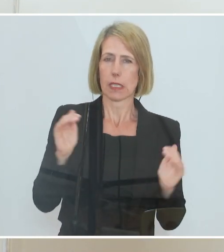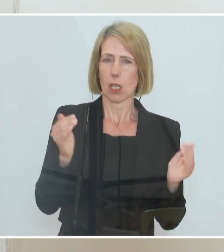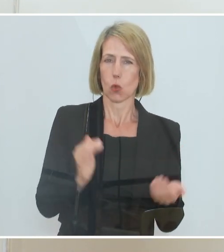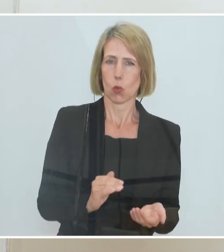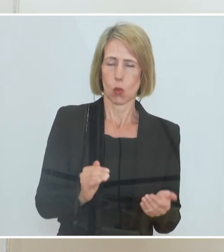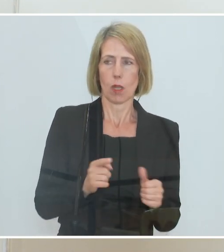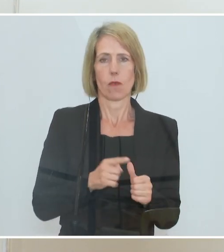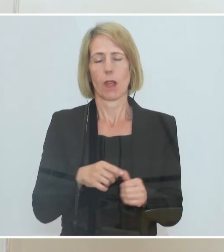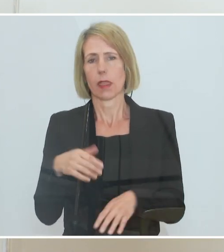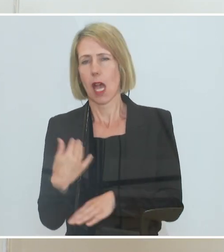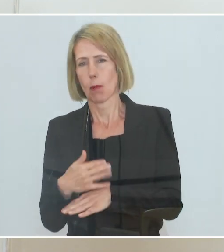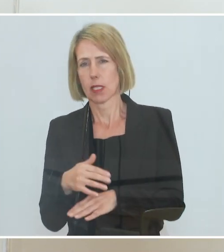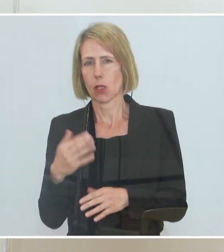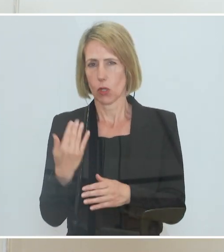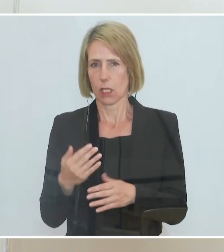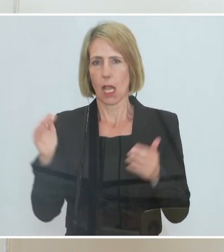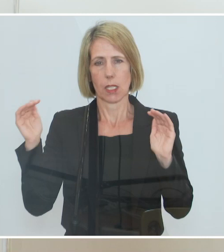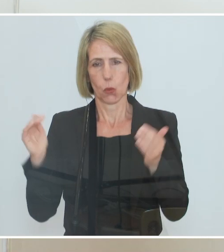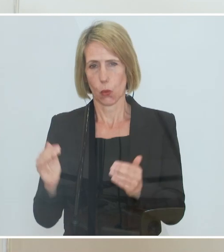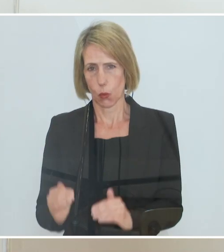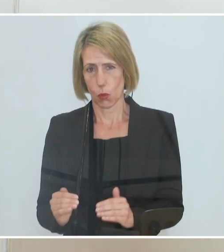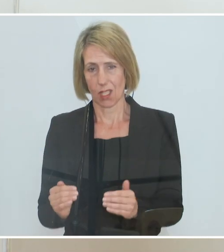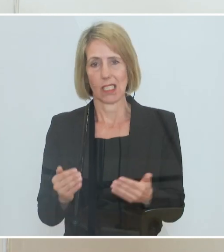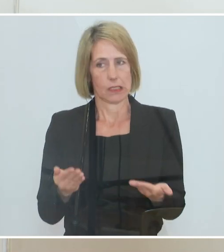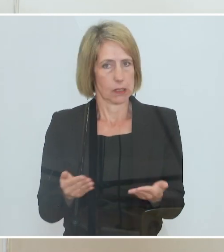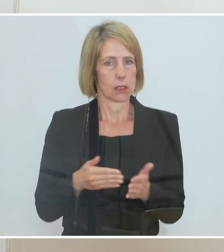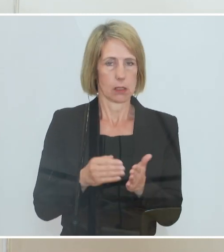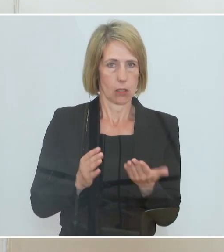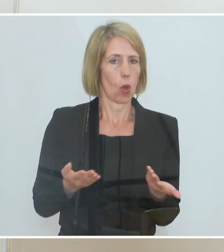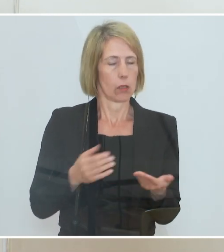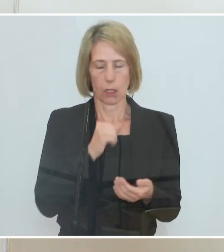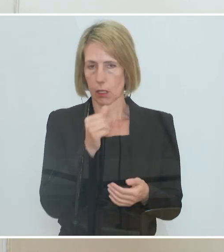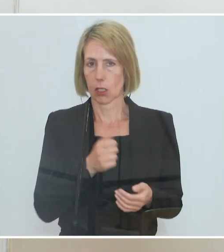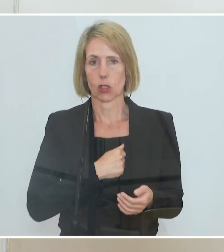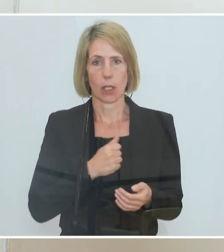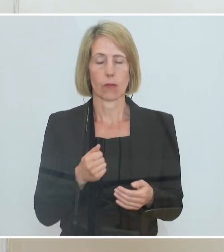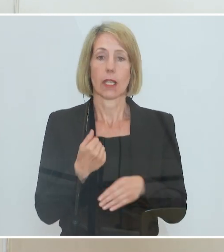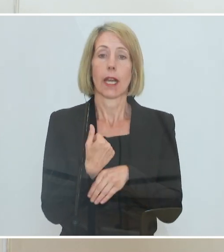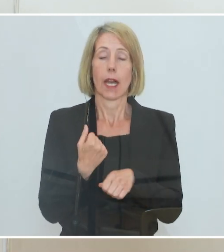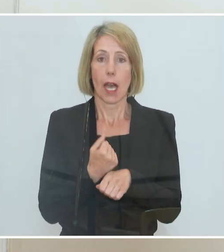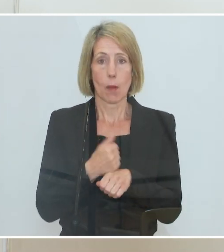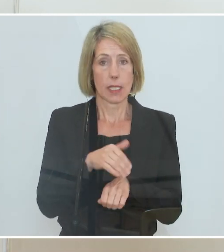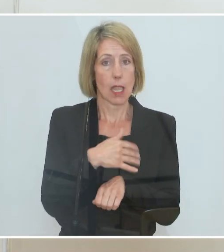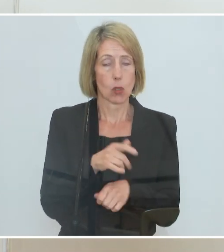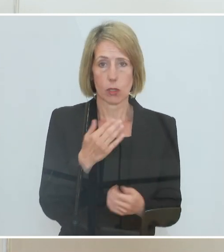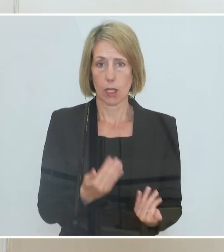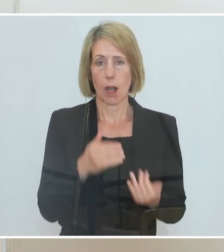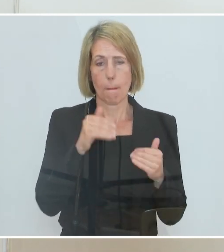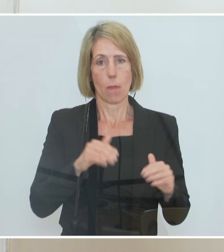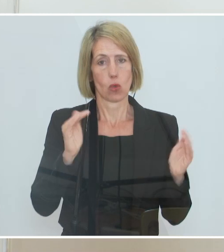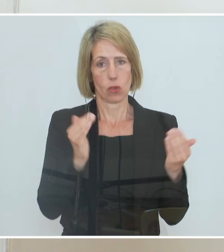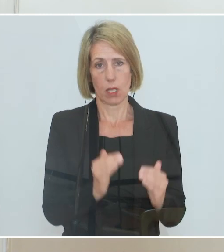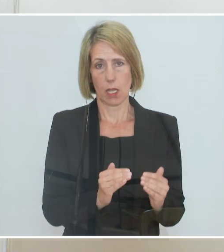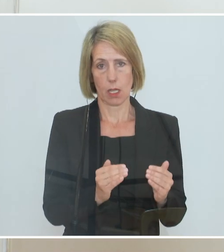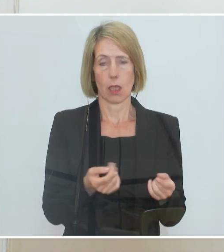sinkt und da sind wir noch weit davon entfernt. An der einen Stelle zum Beispiel Arbeitslosigkeit muss gesenkt werden, auf der anderen Seite